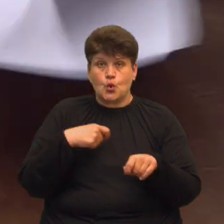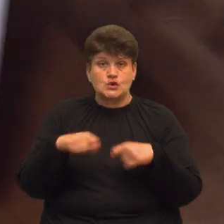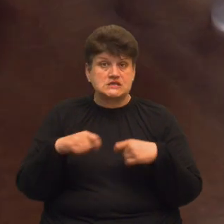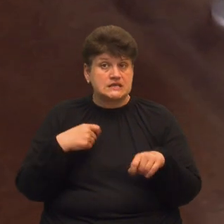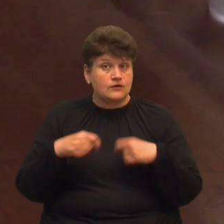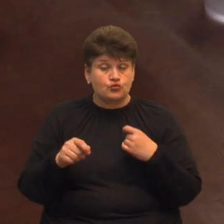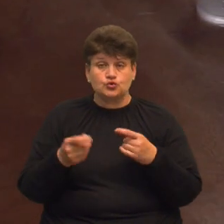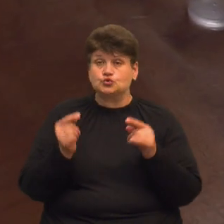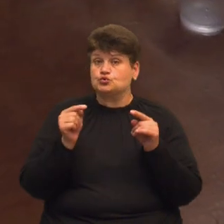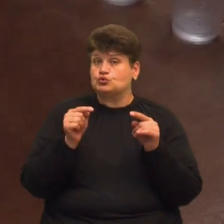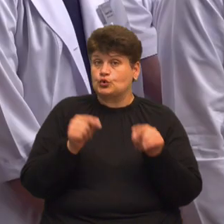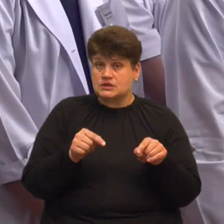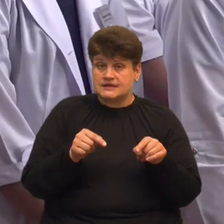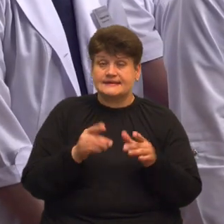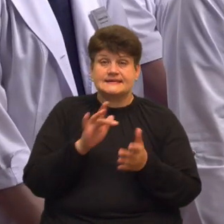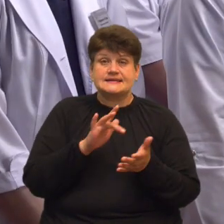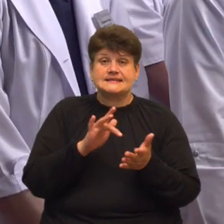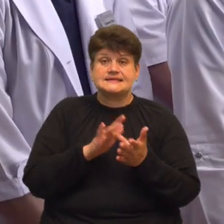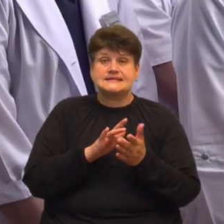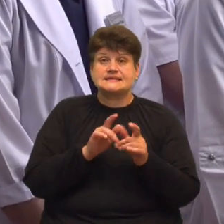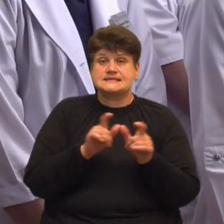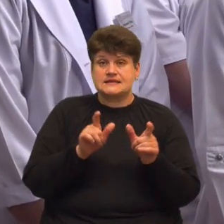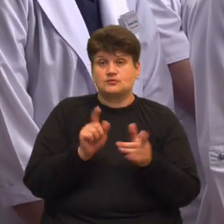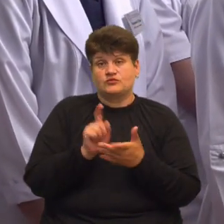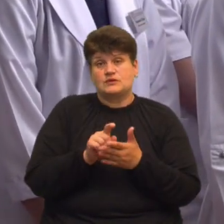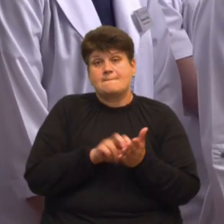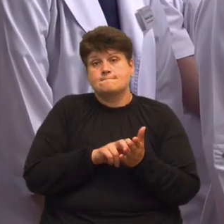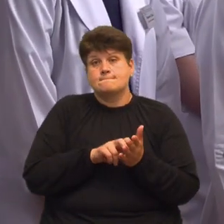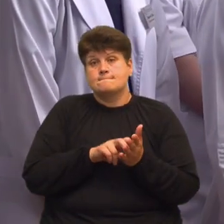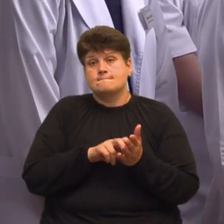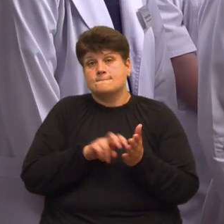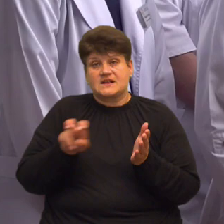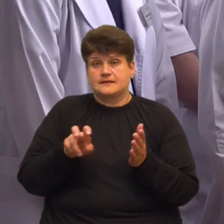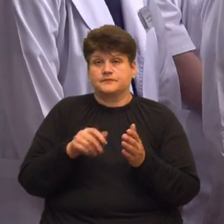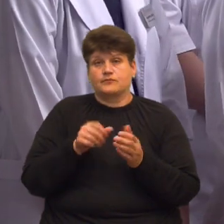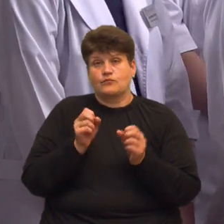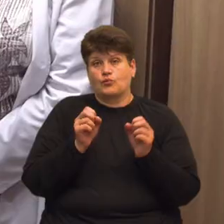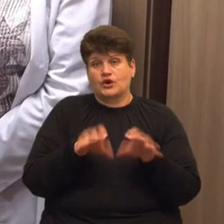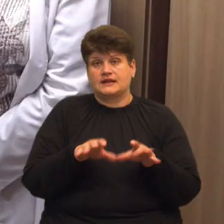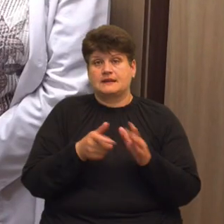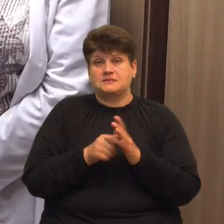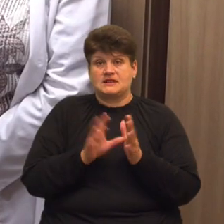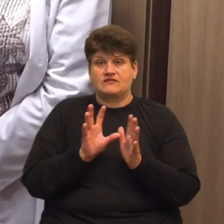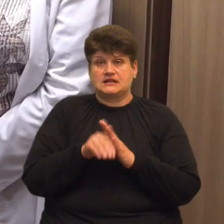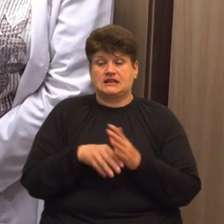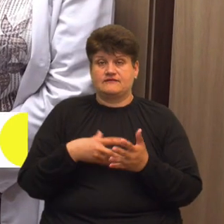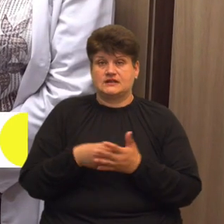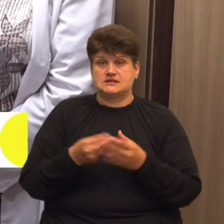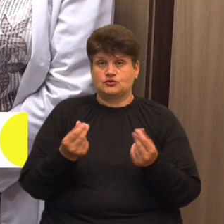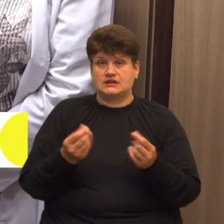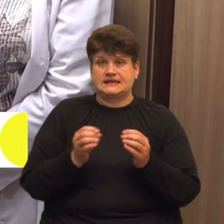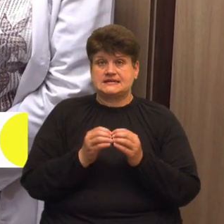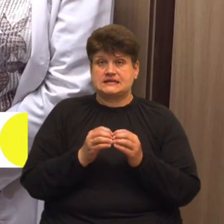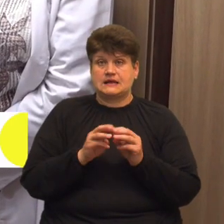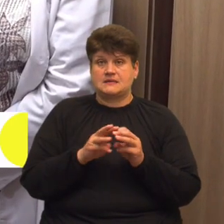каже, за умовами договору, центр змушений буде покинути приміщення, в яке вкладали власні гроші. Десь до 10 мільйонів